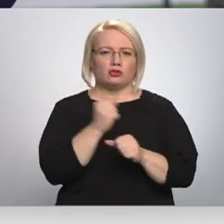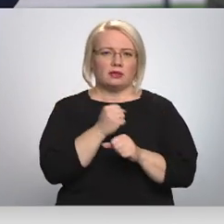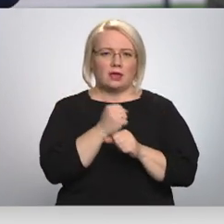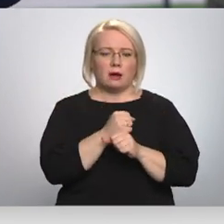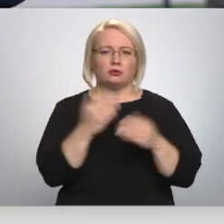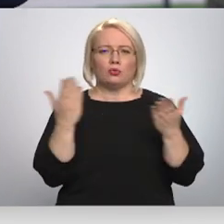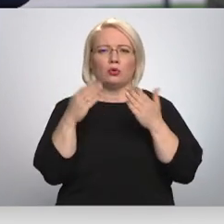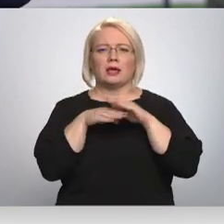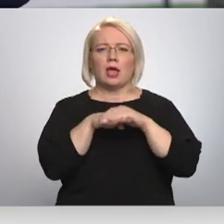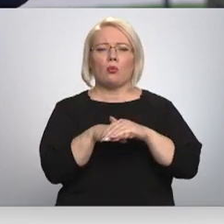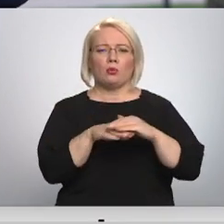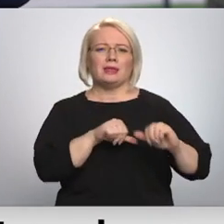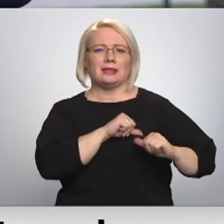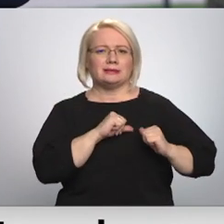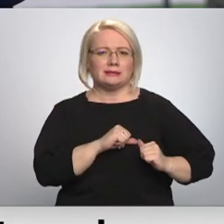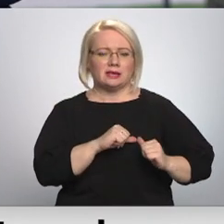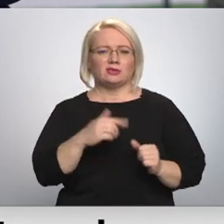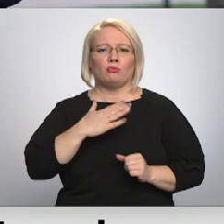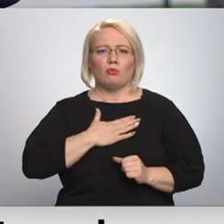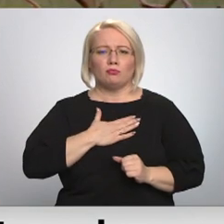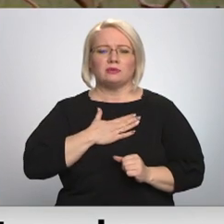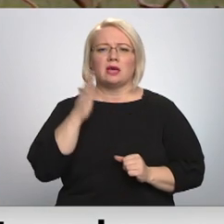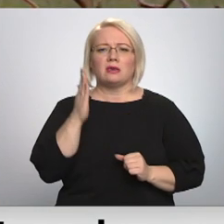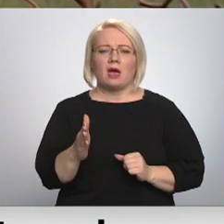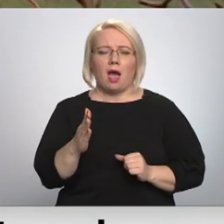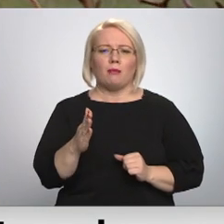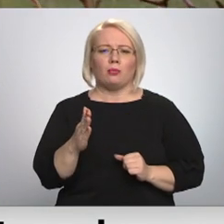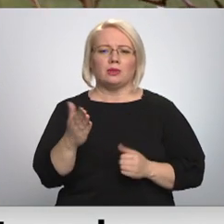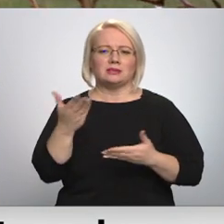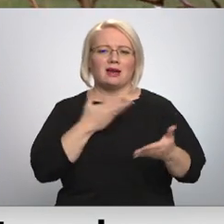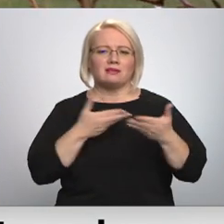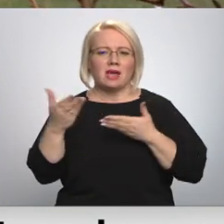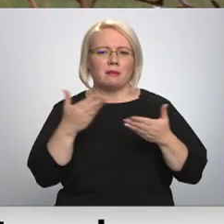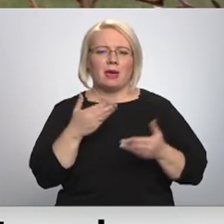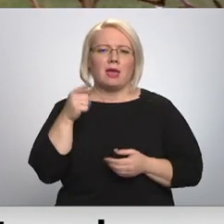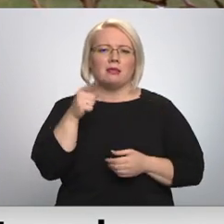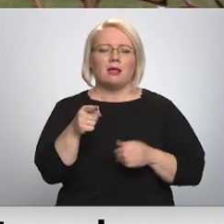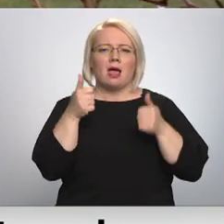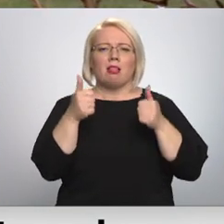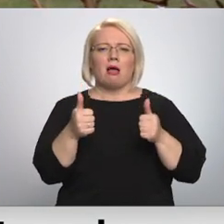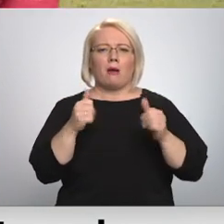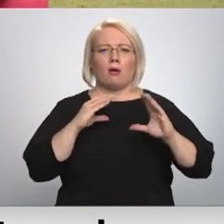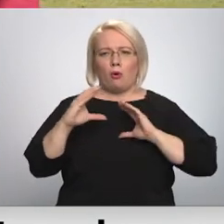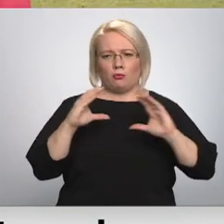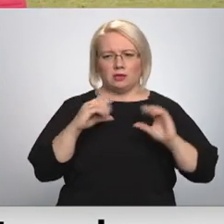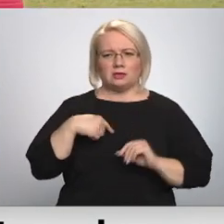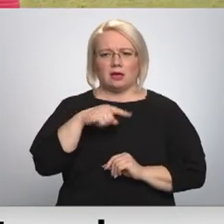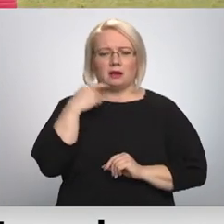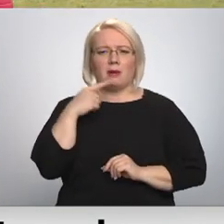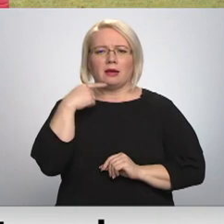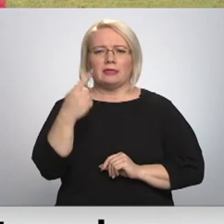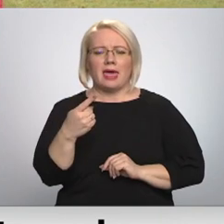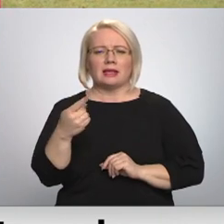sirds, mums ir jābūt saustarpējā, labā komunikācijā, es varbētu teikt,